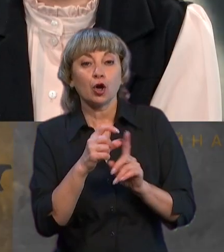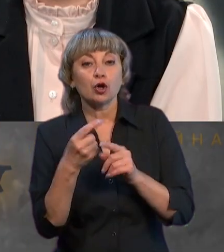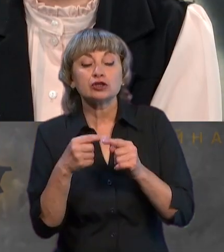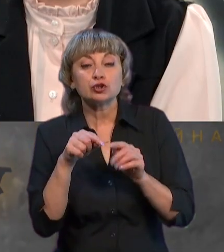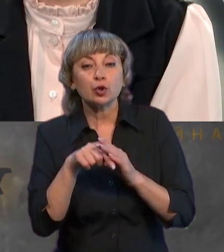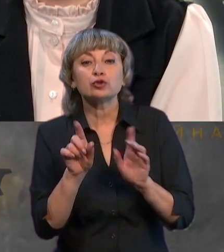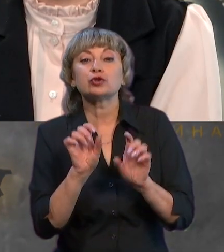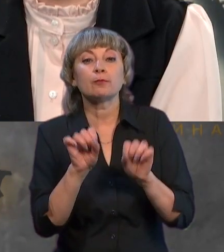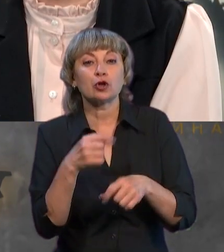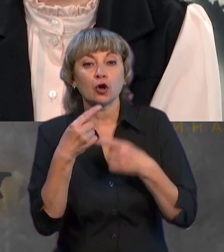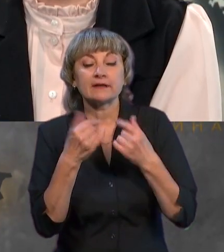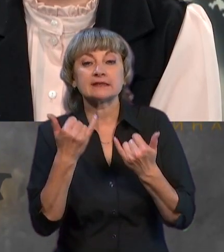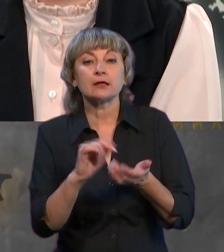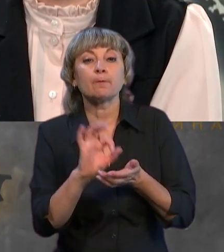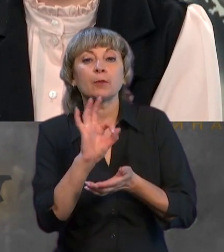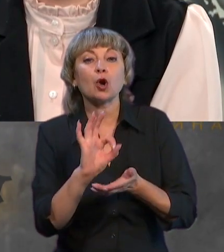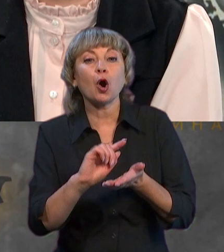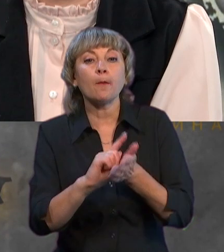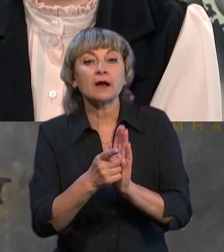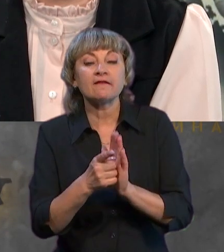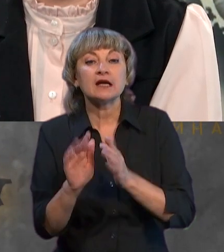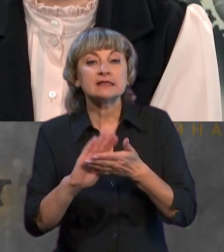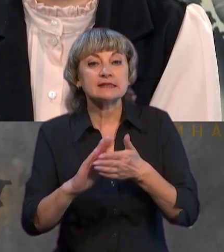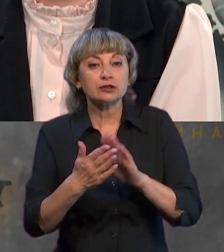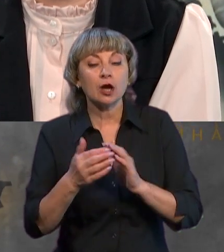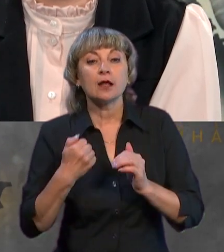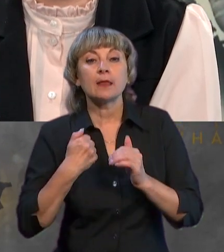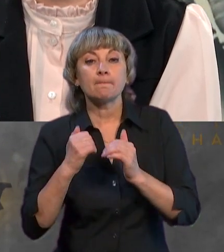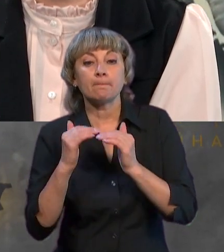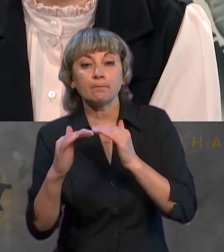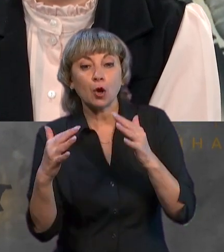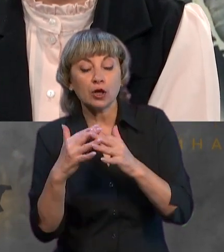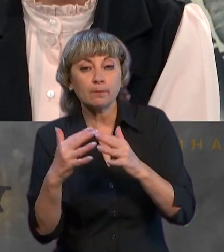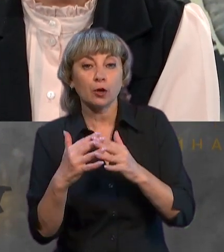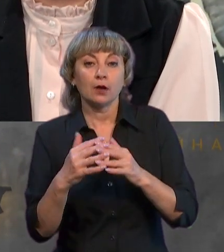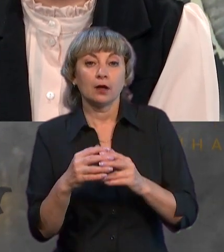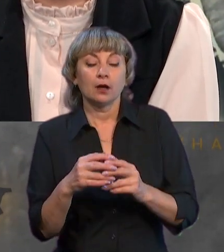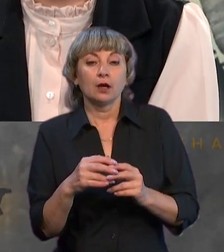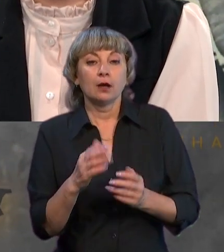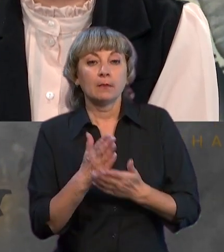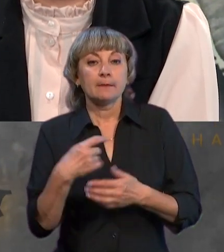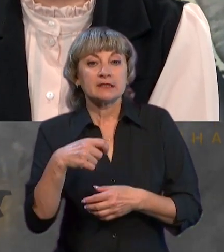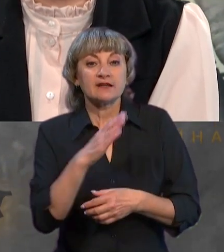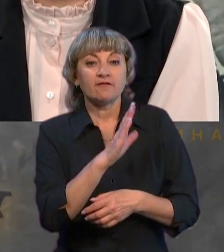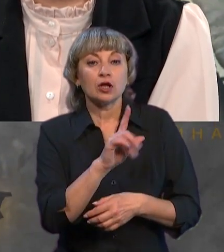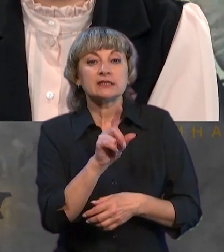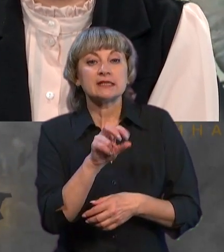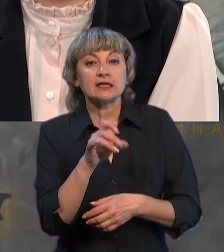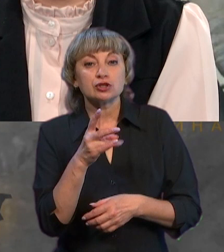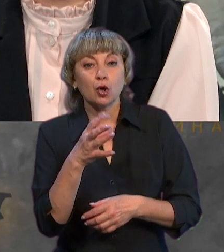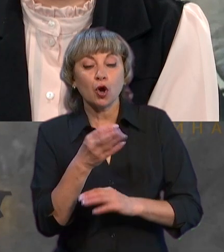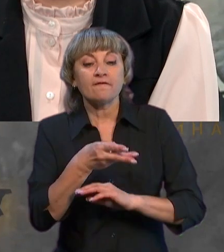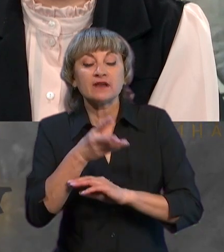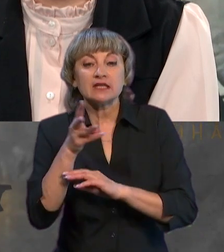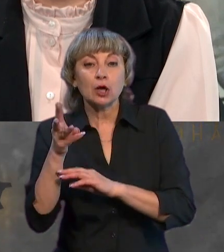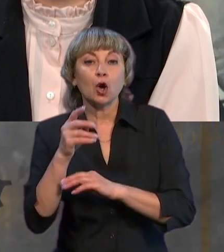ми можемо говорити зараз про оперативну ситуацію взагалі на полі бою на фронті? Тому що ось маємо від президента Володимира Зеленського відео, на якому